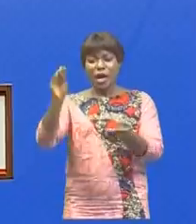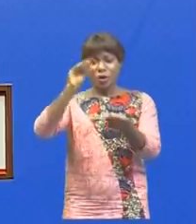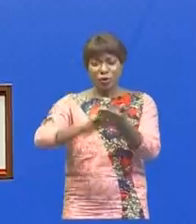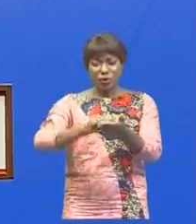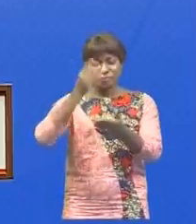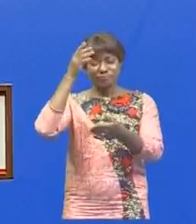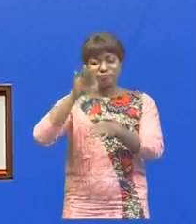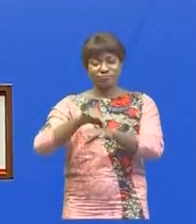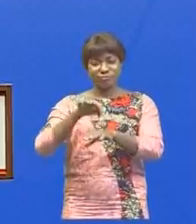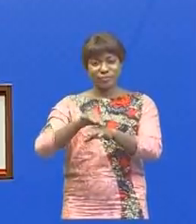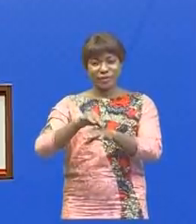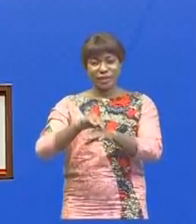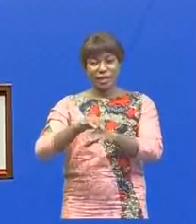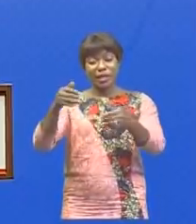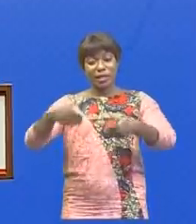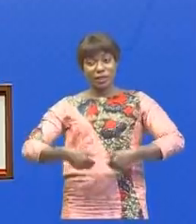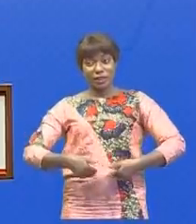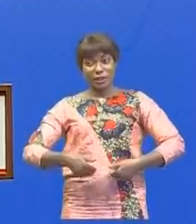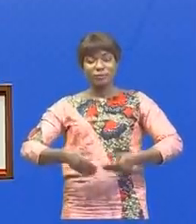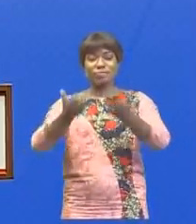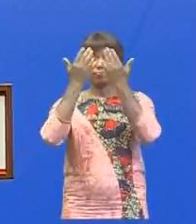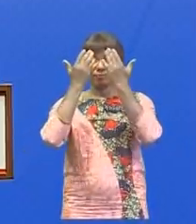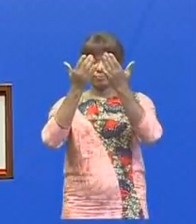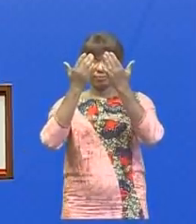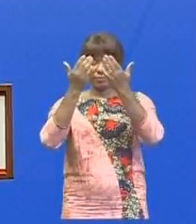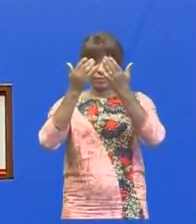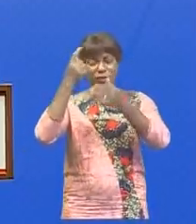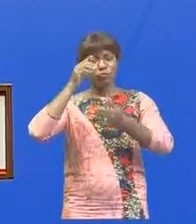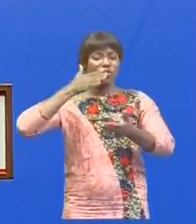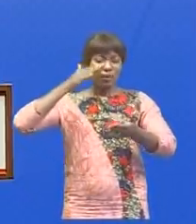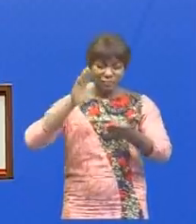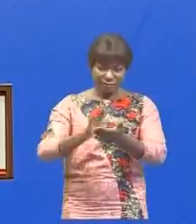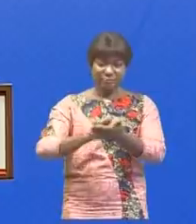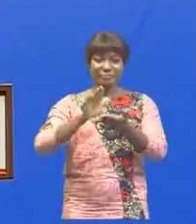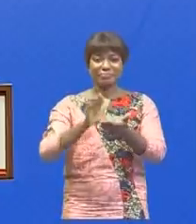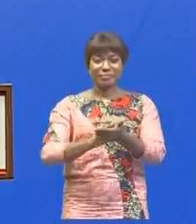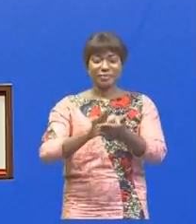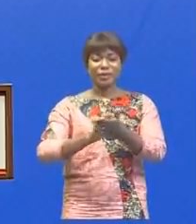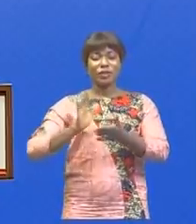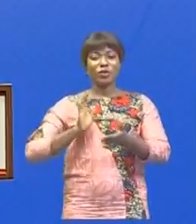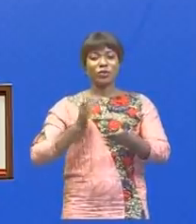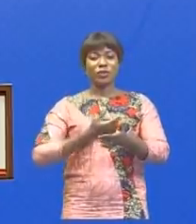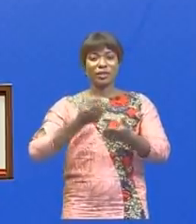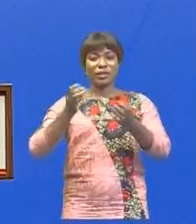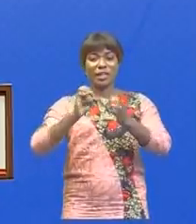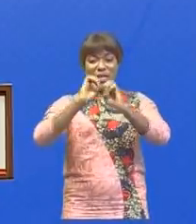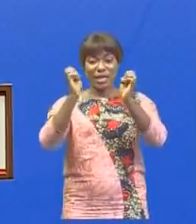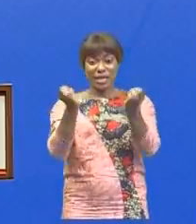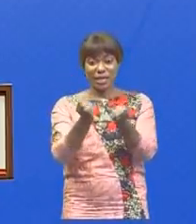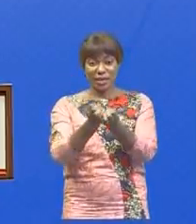occasion de la jeunesse aux études pour féliciter notre équipe de basketball